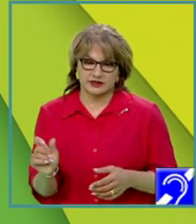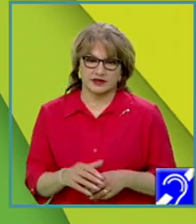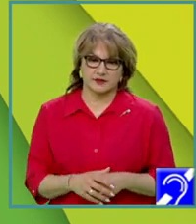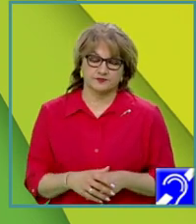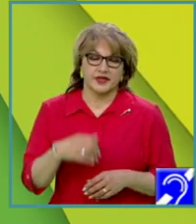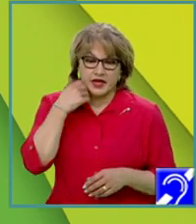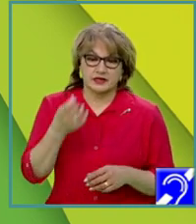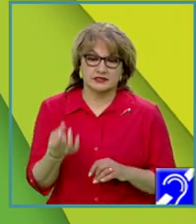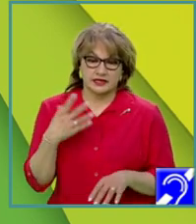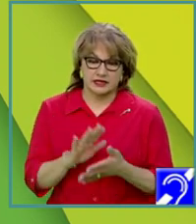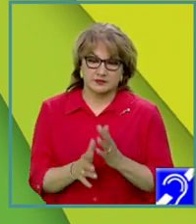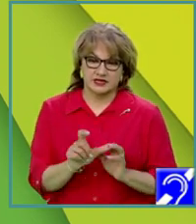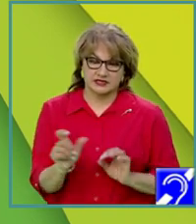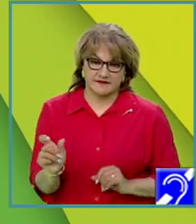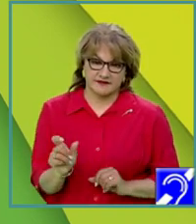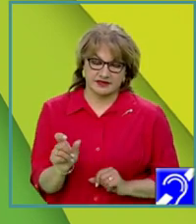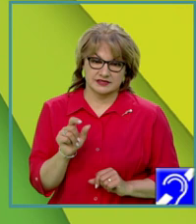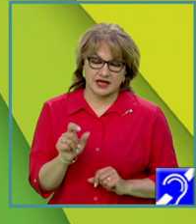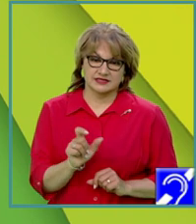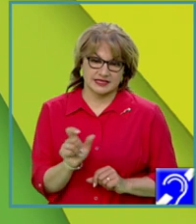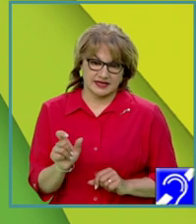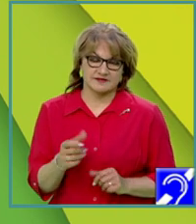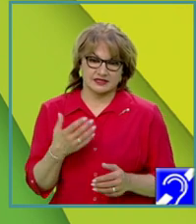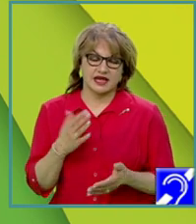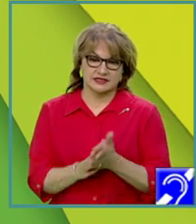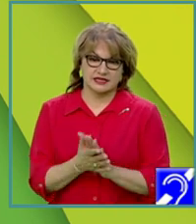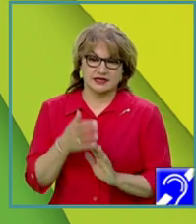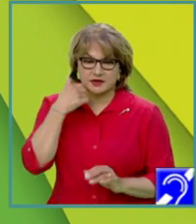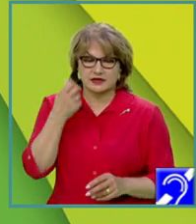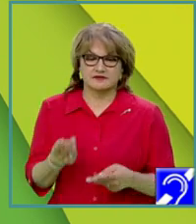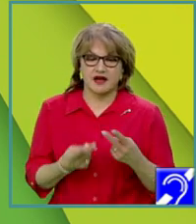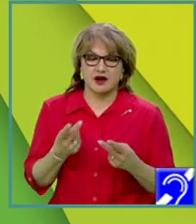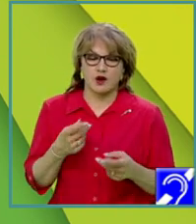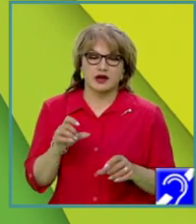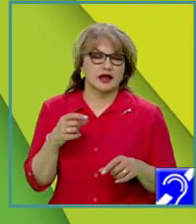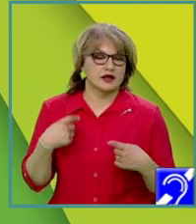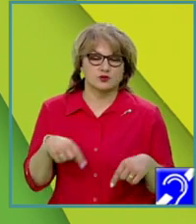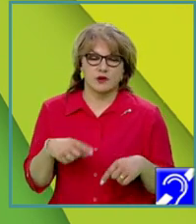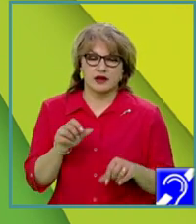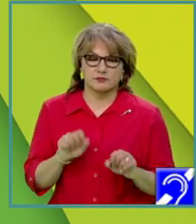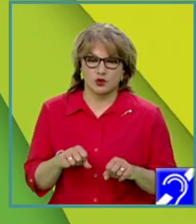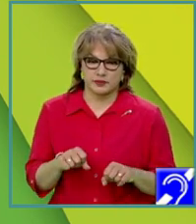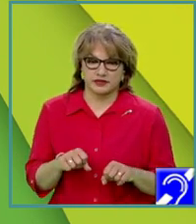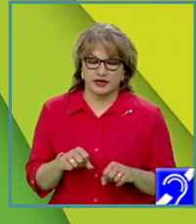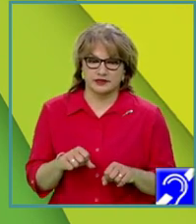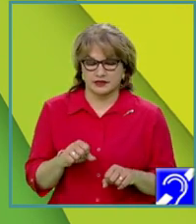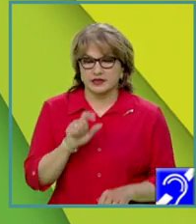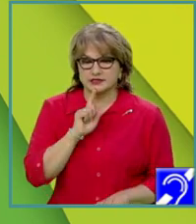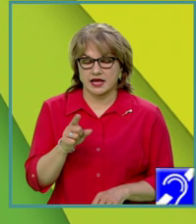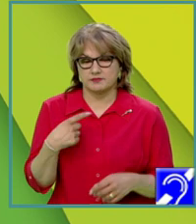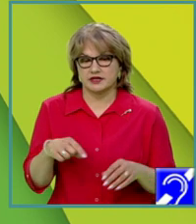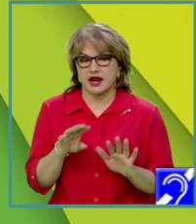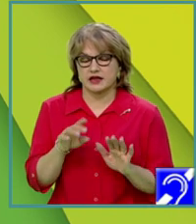termină secvența, secvența se termină atunci când valoarea nu mai are proprietatea, adică la